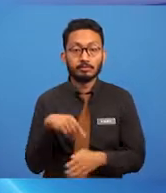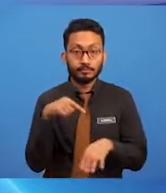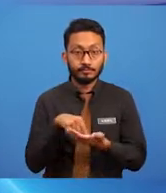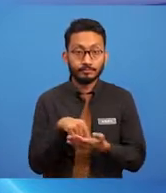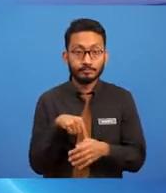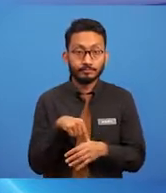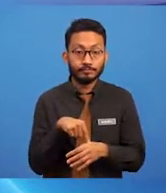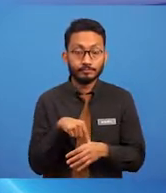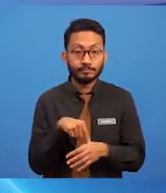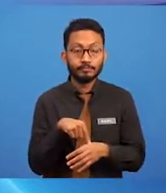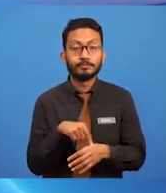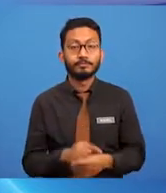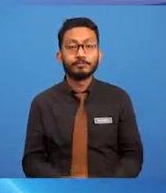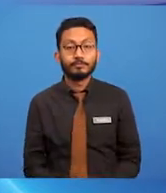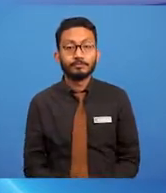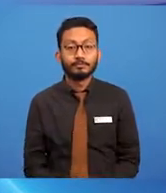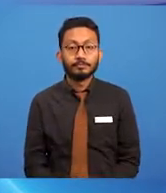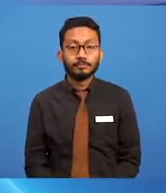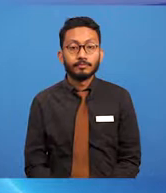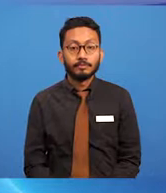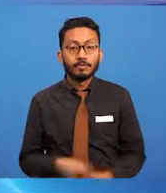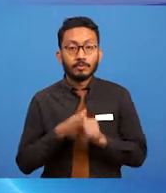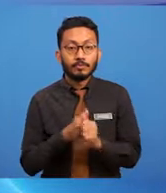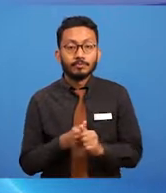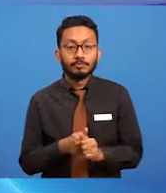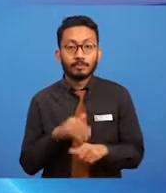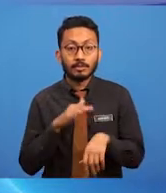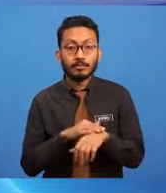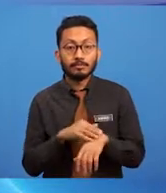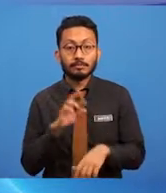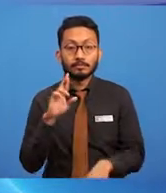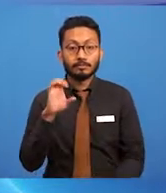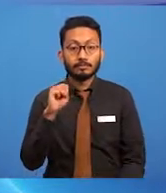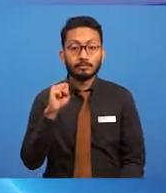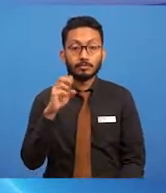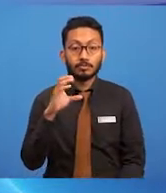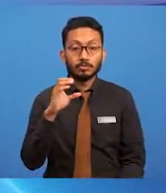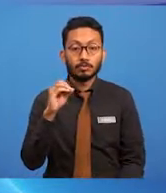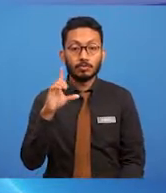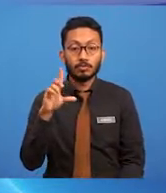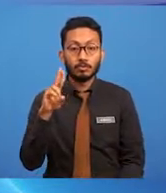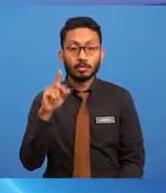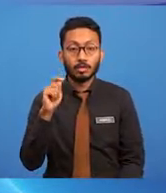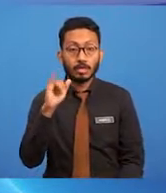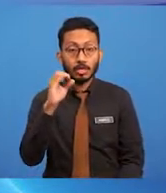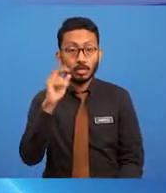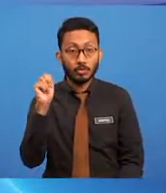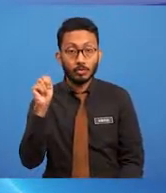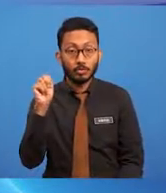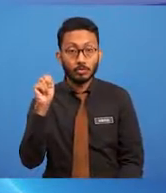kerana ia mengandungi bilangan piksel yang tetap.